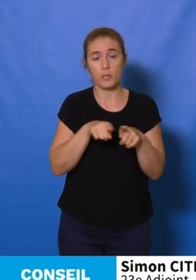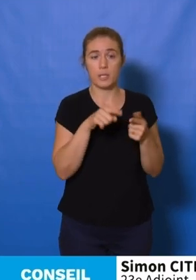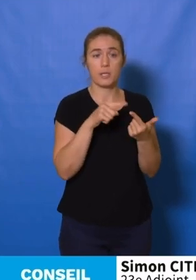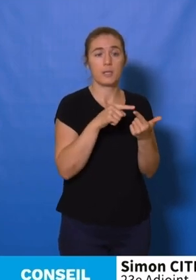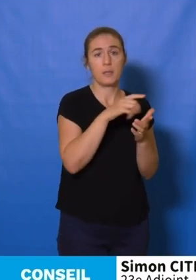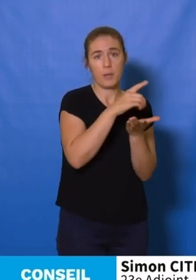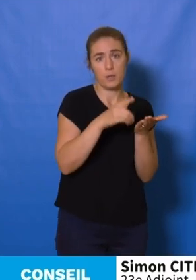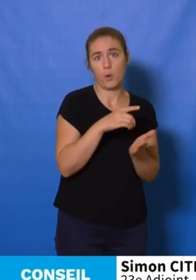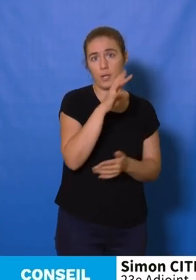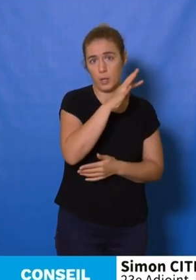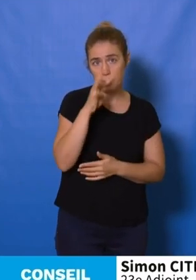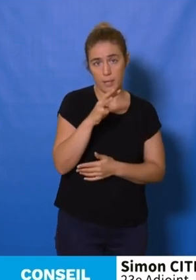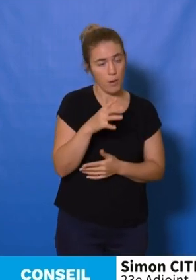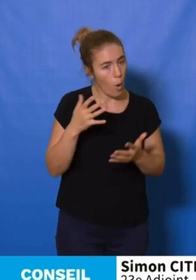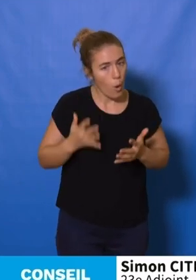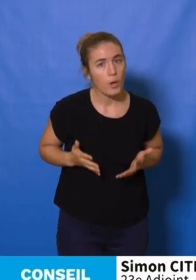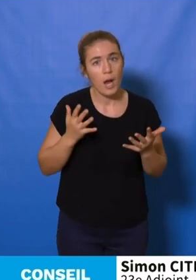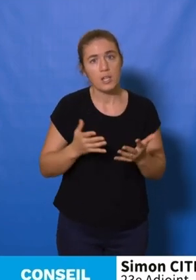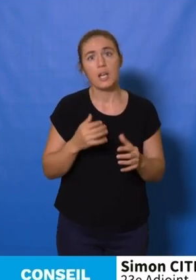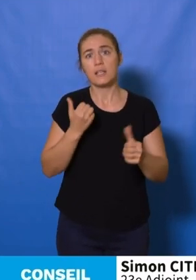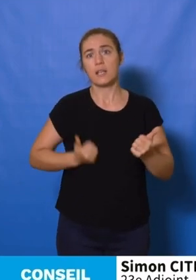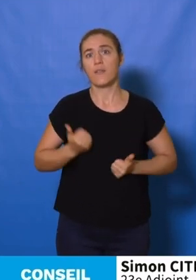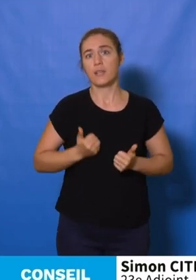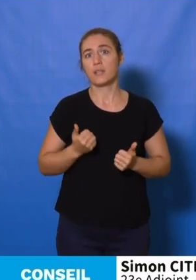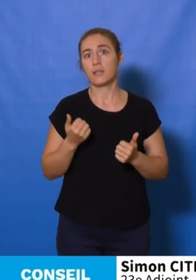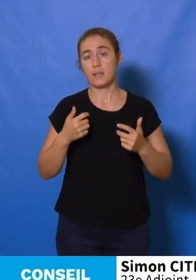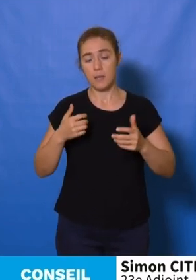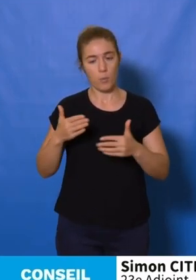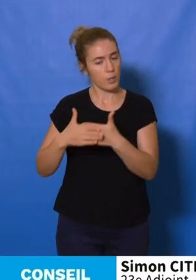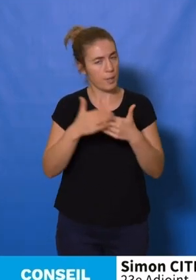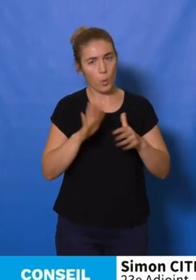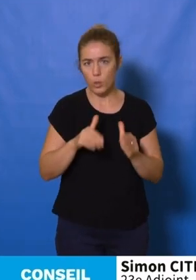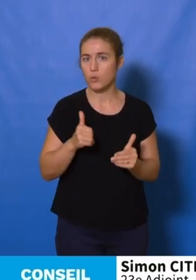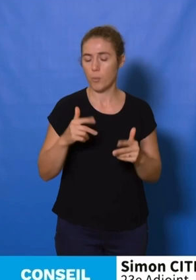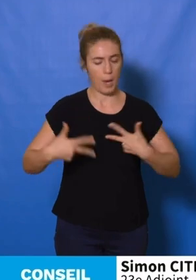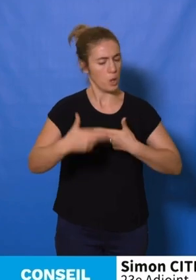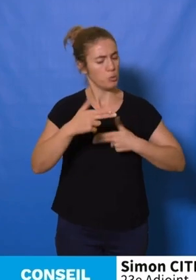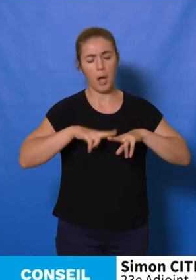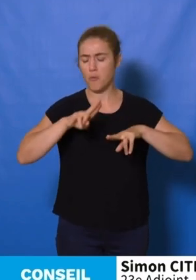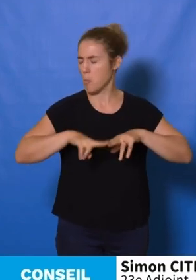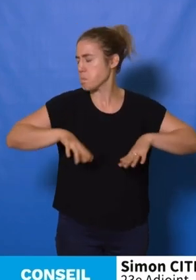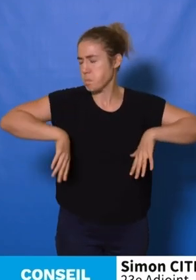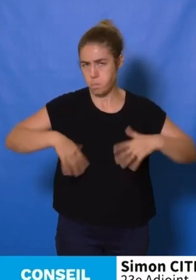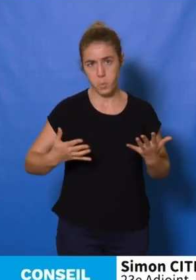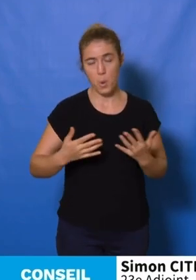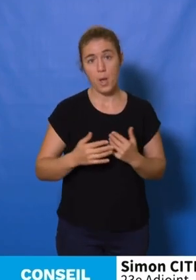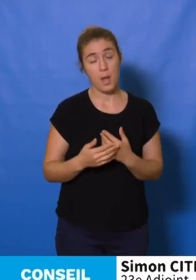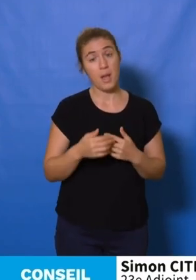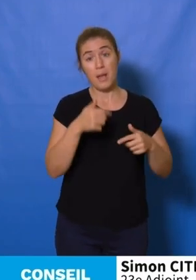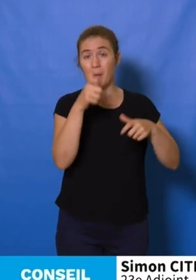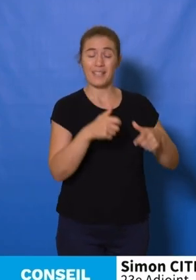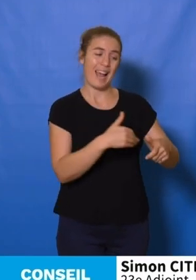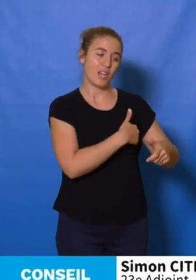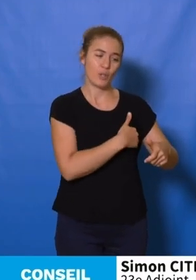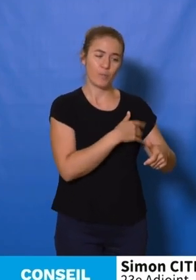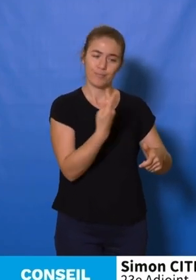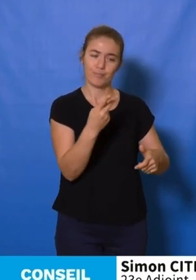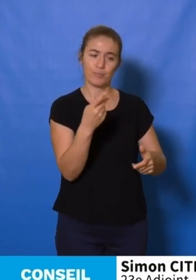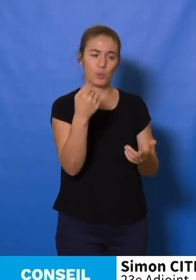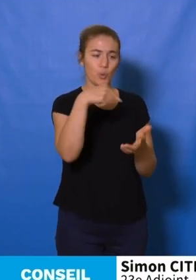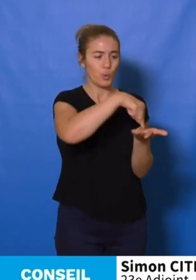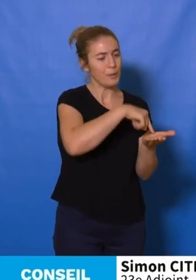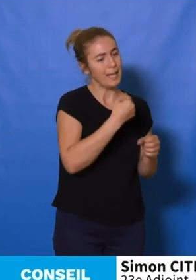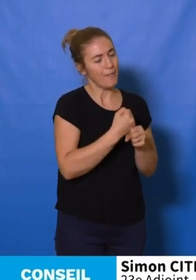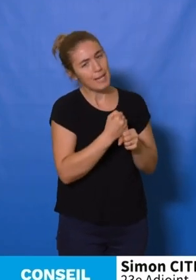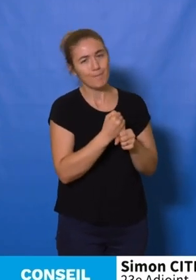engagés à maintenir le service de proximité pendant la période de travaux. Aujourd'hui, les agents ne sont pas toujours dans des conditions de travail au rendez-vous,